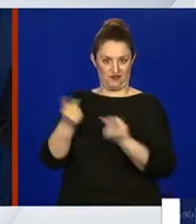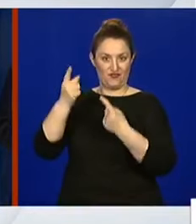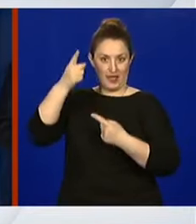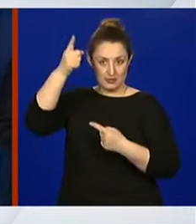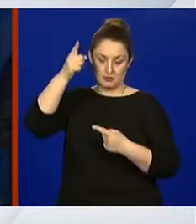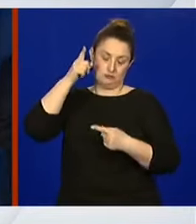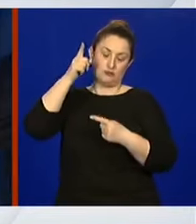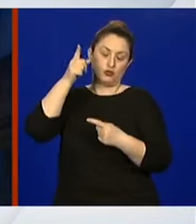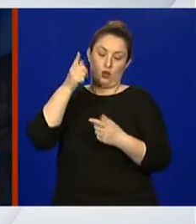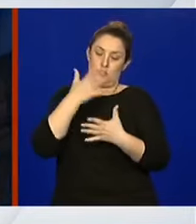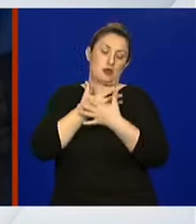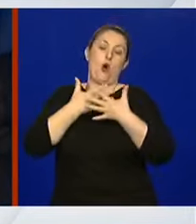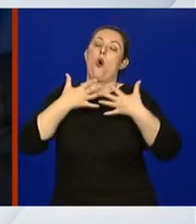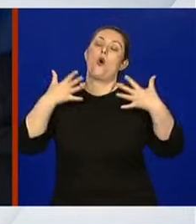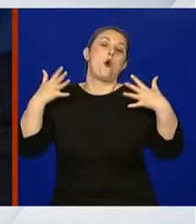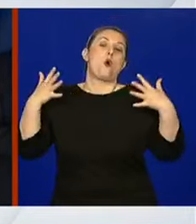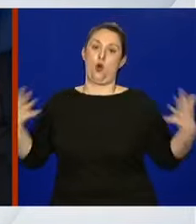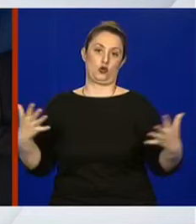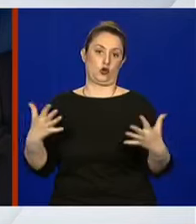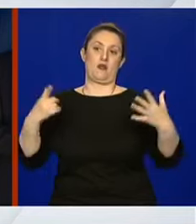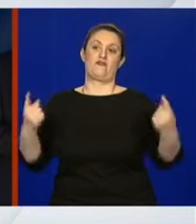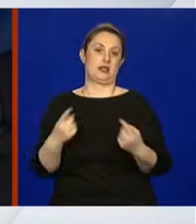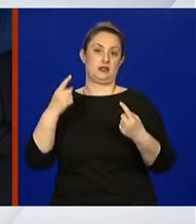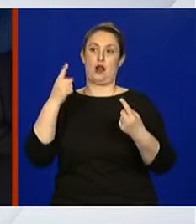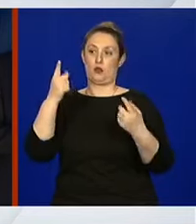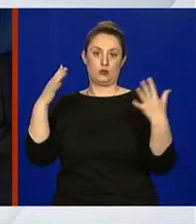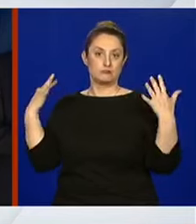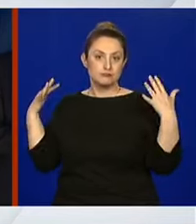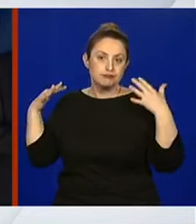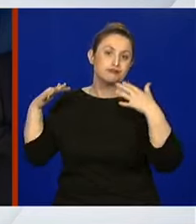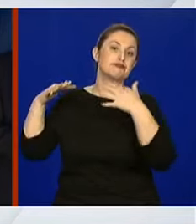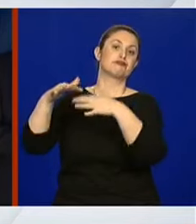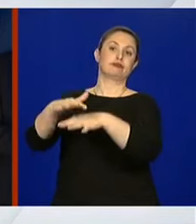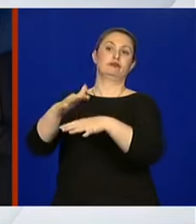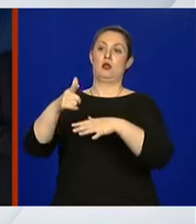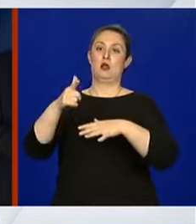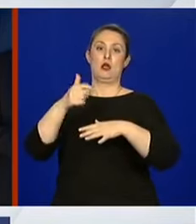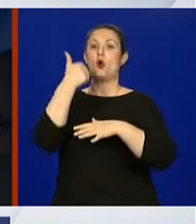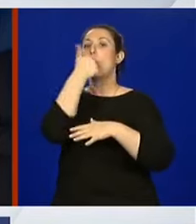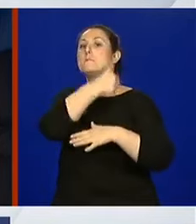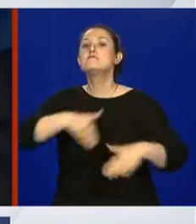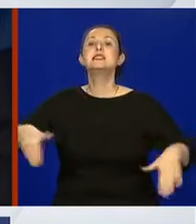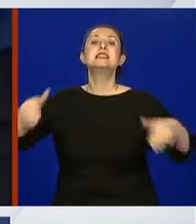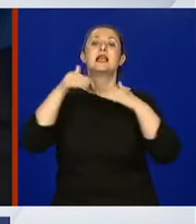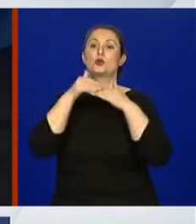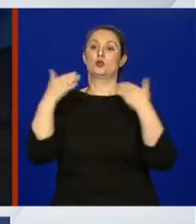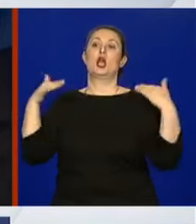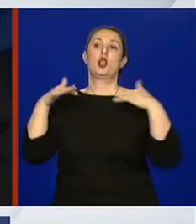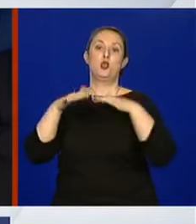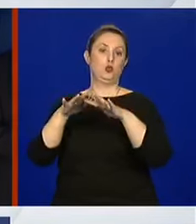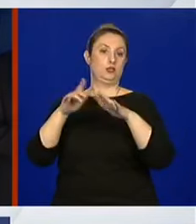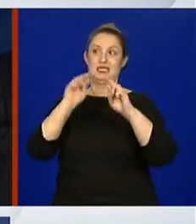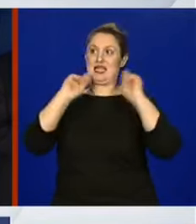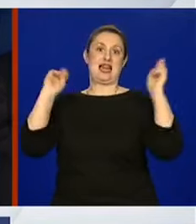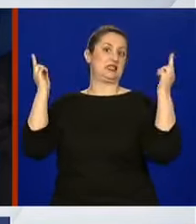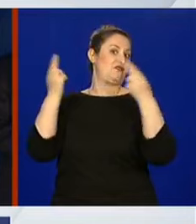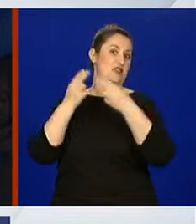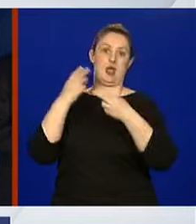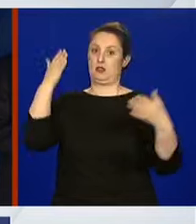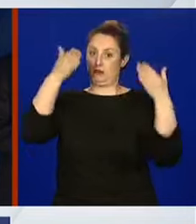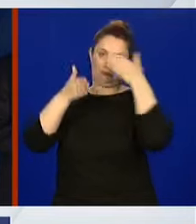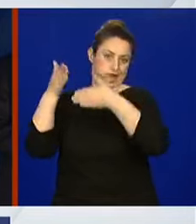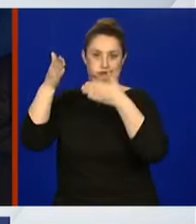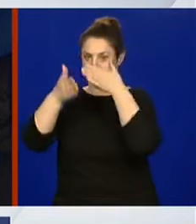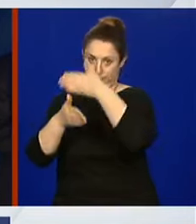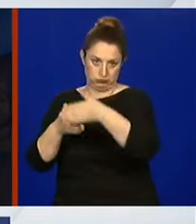ogroman festival na koji dolazi više milijuna posjetitelja iz čitavog svijeta i iz